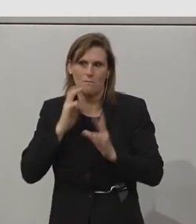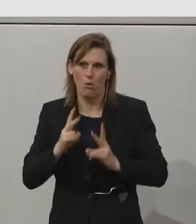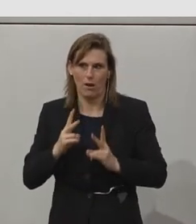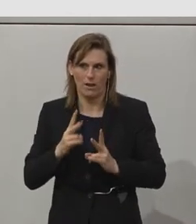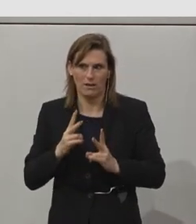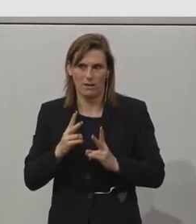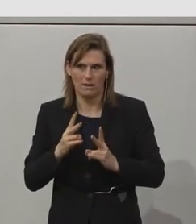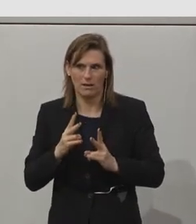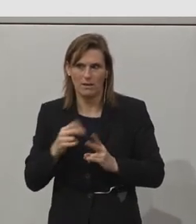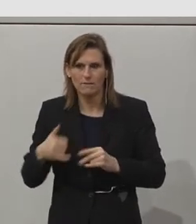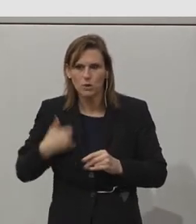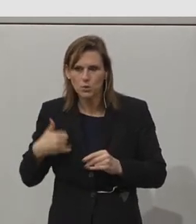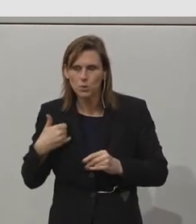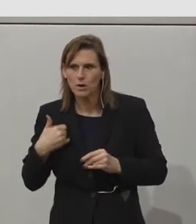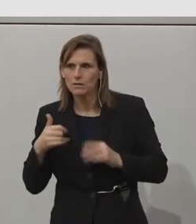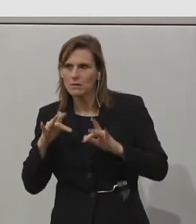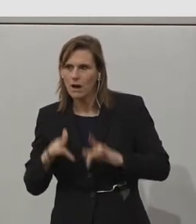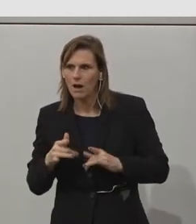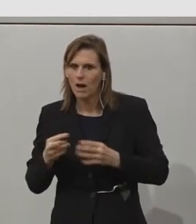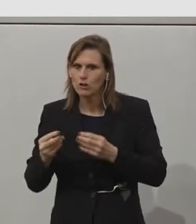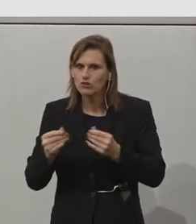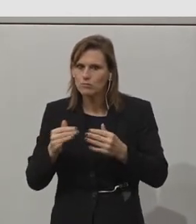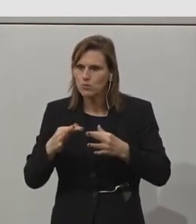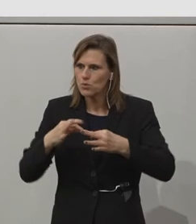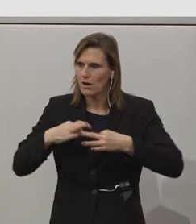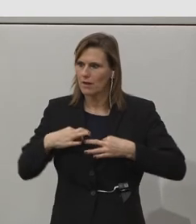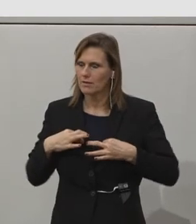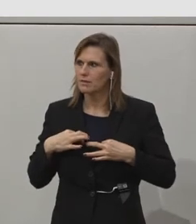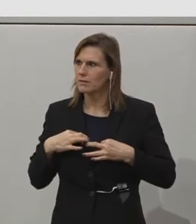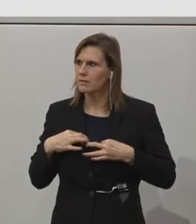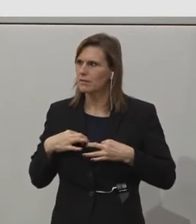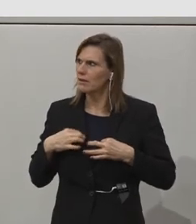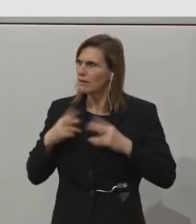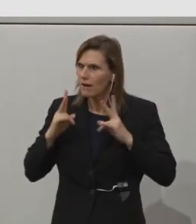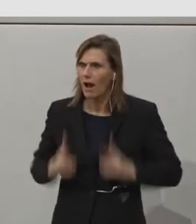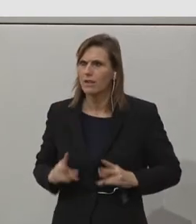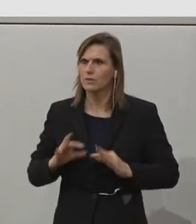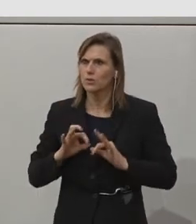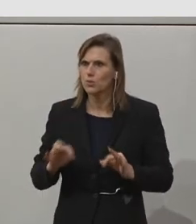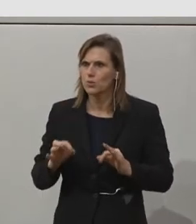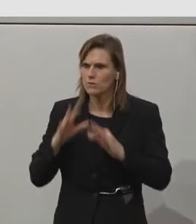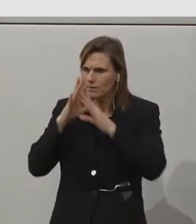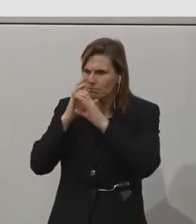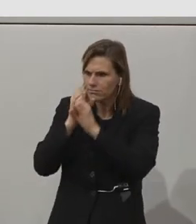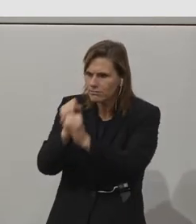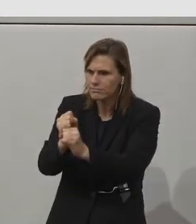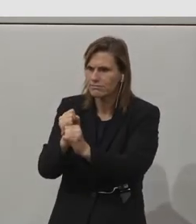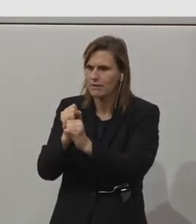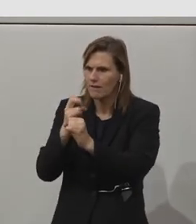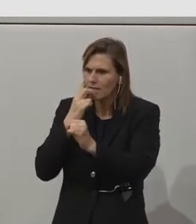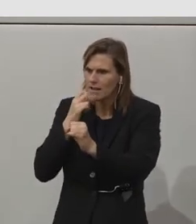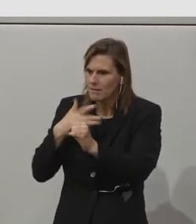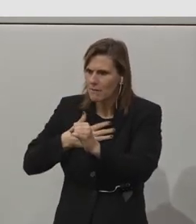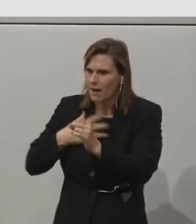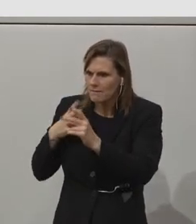da, wo die Jugendlichen merken und für sich herausfinden, das kann ich gut und das könnte für mich ein Weg